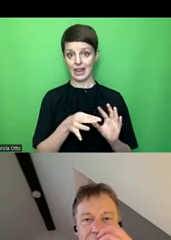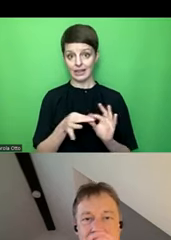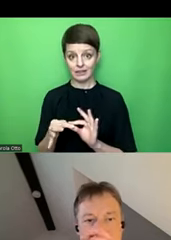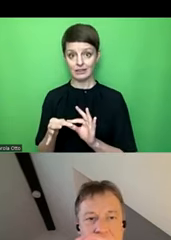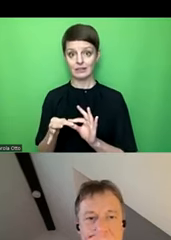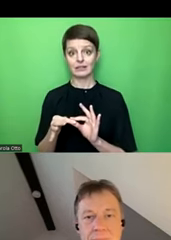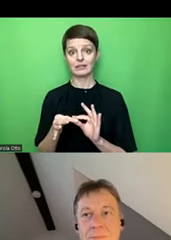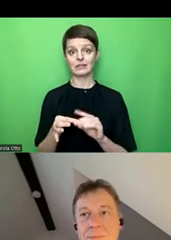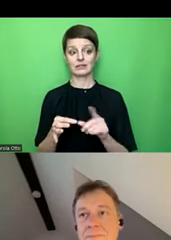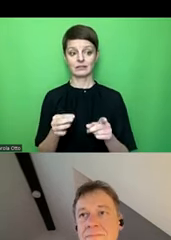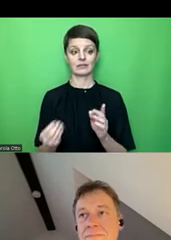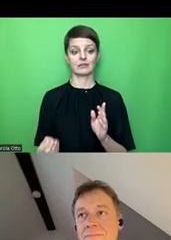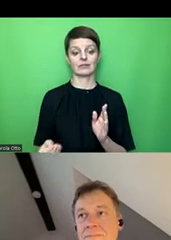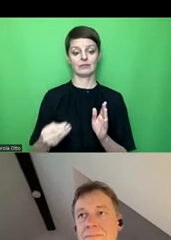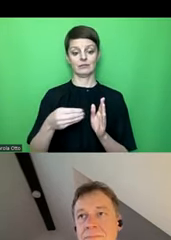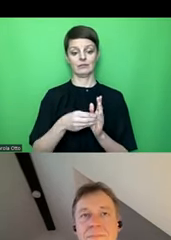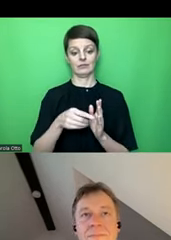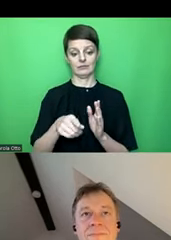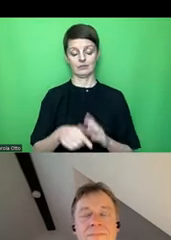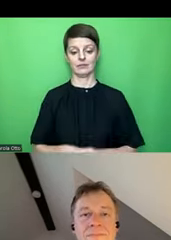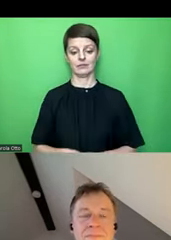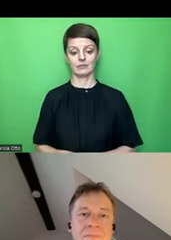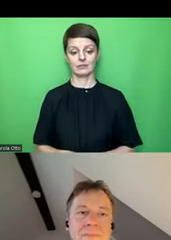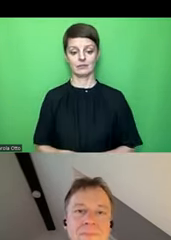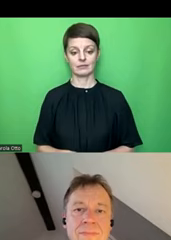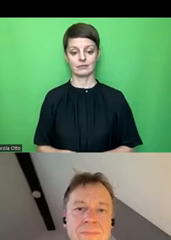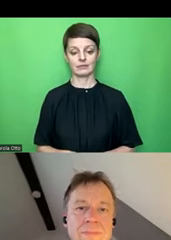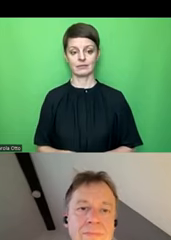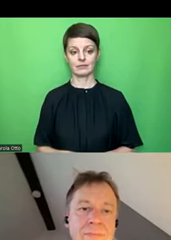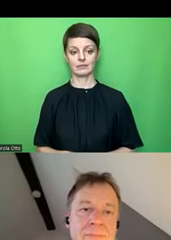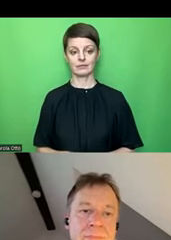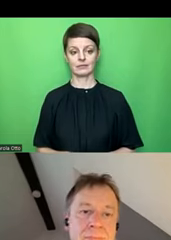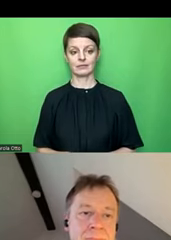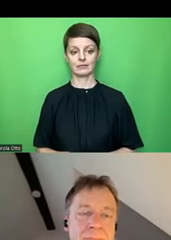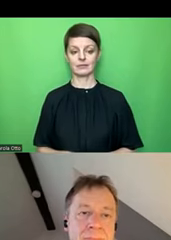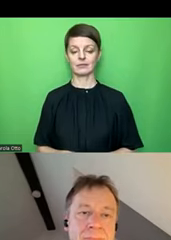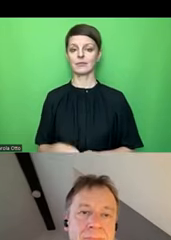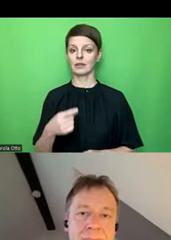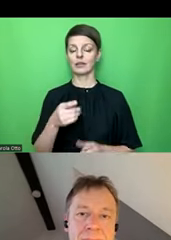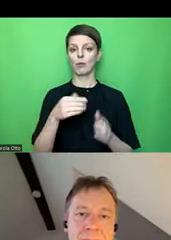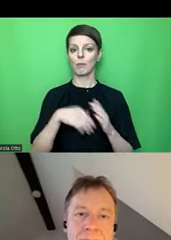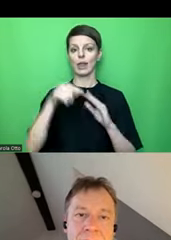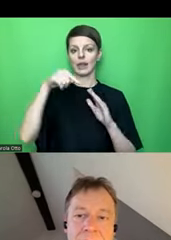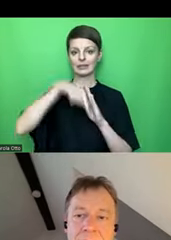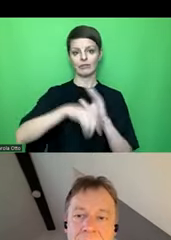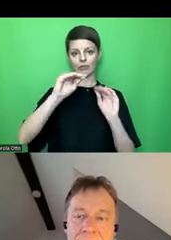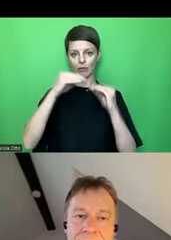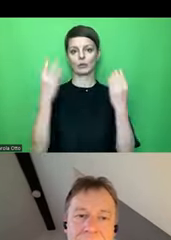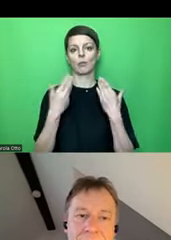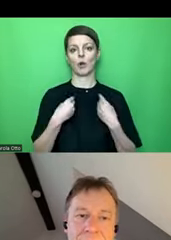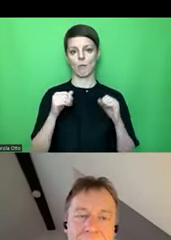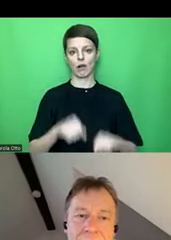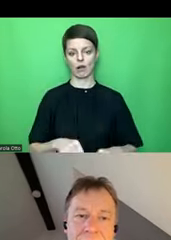in den Chat, sodass Sie den anklicken können und darüber weitere Informationen erreichen